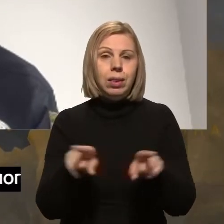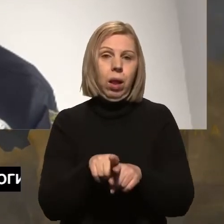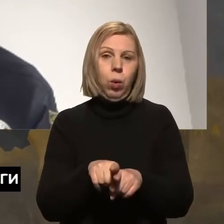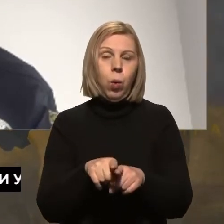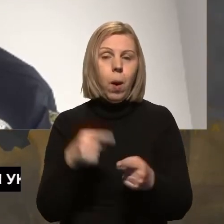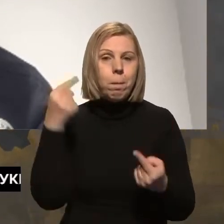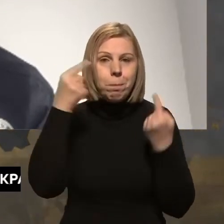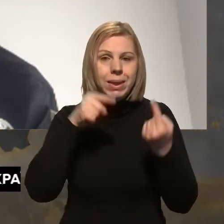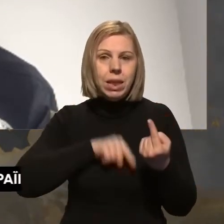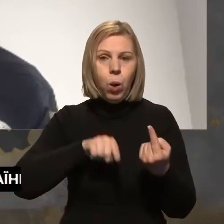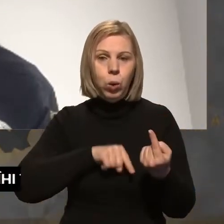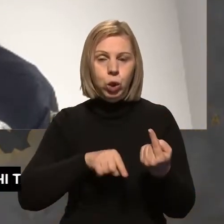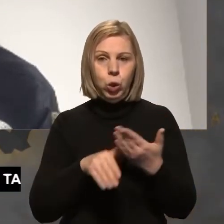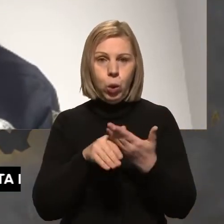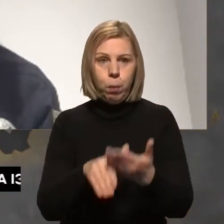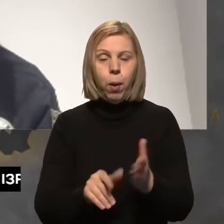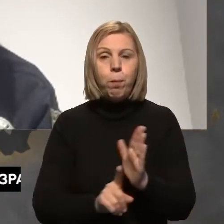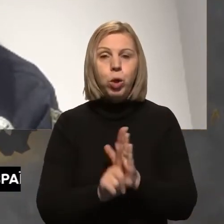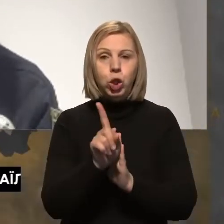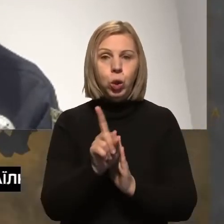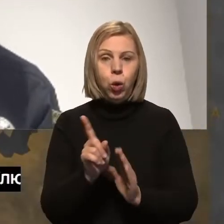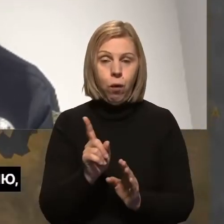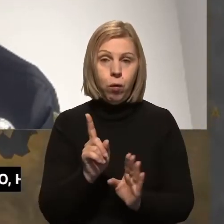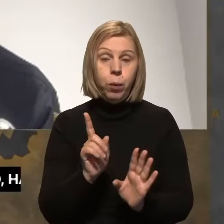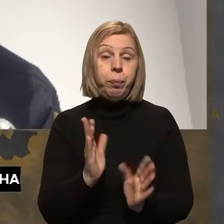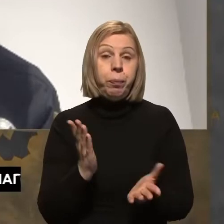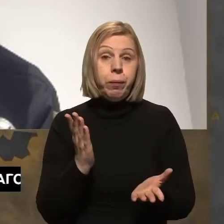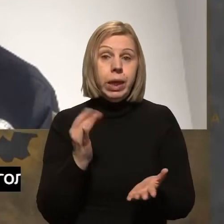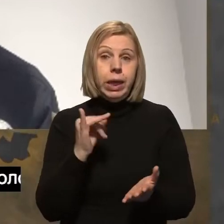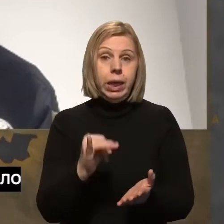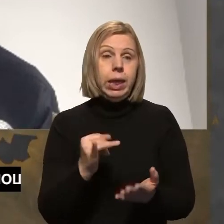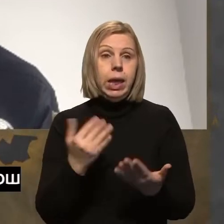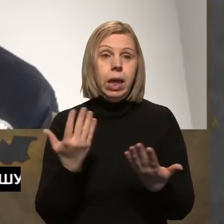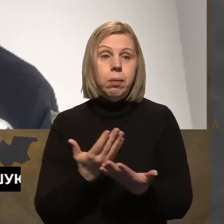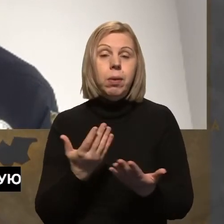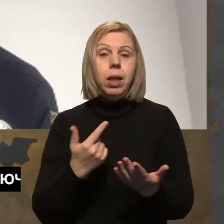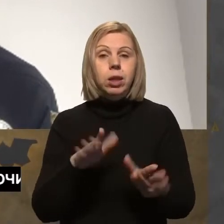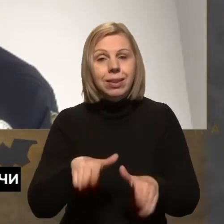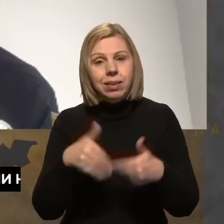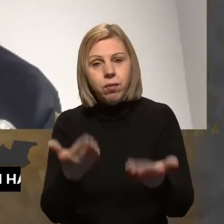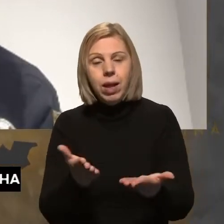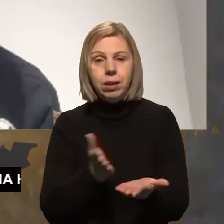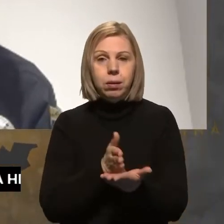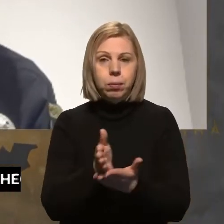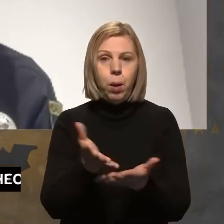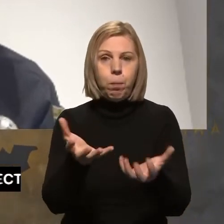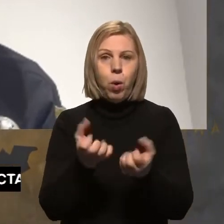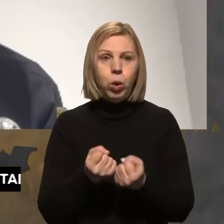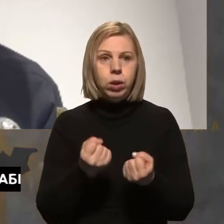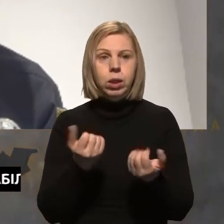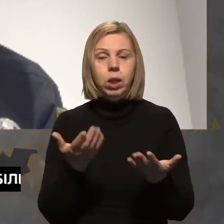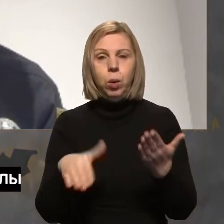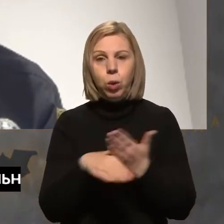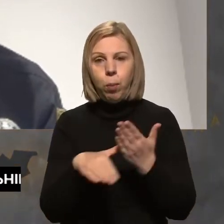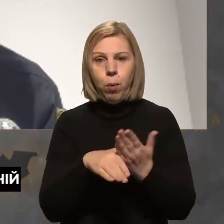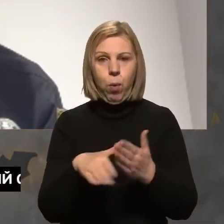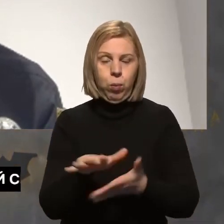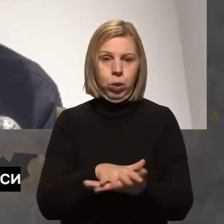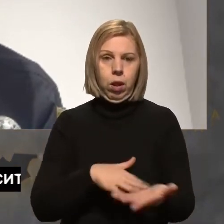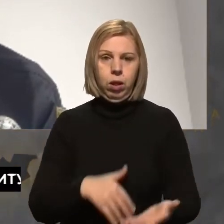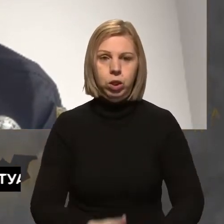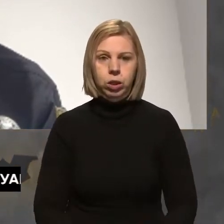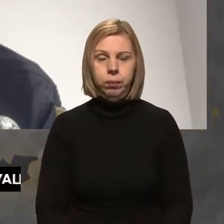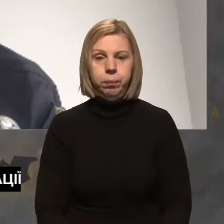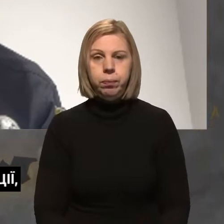психоемоційну початкову допомогу і якимись порадами скеровують її отримати пахову допомогу подальшим.